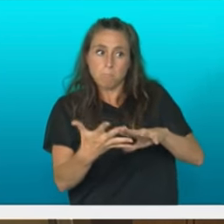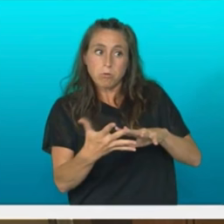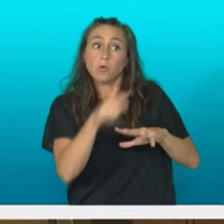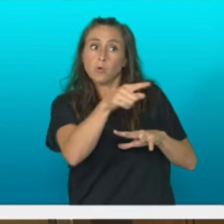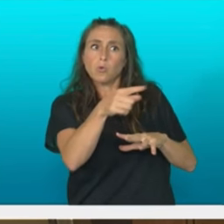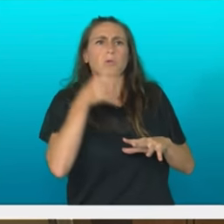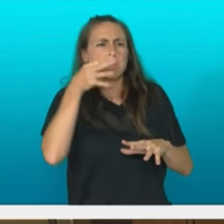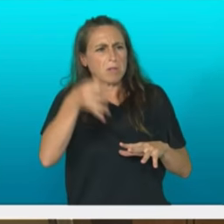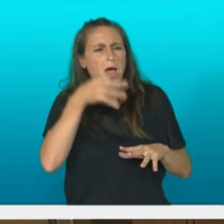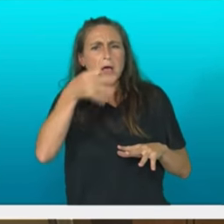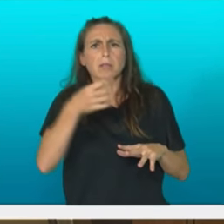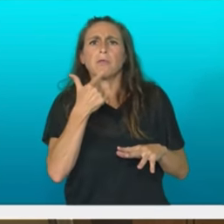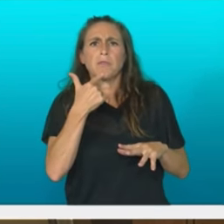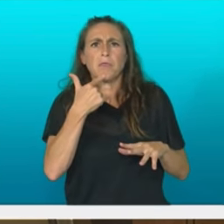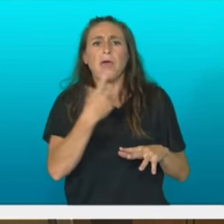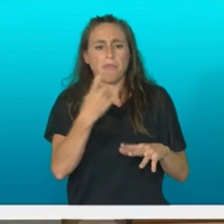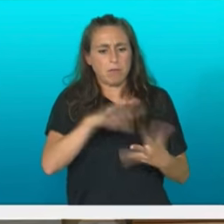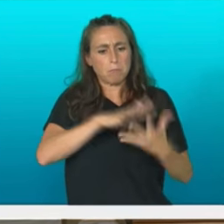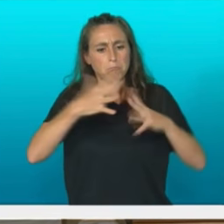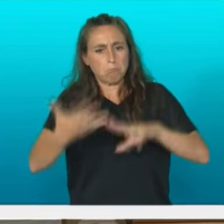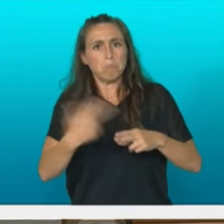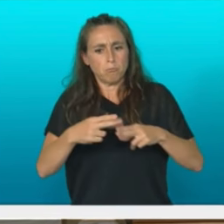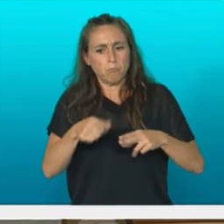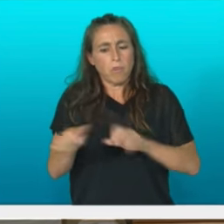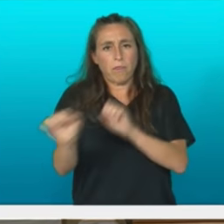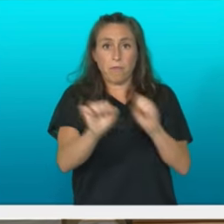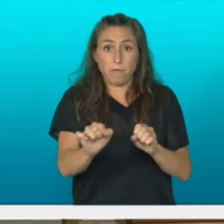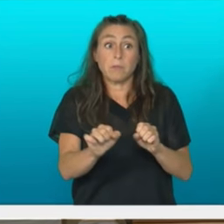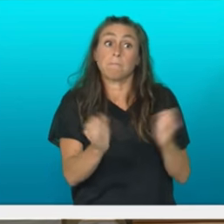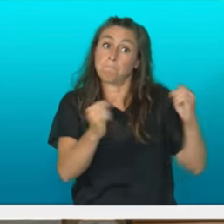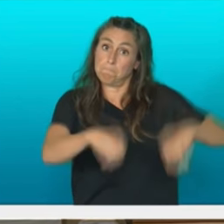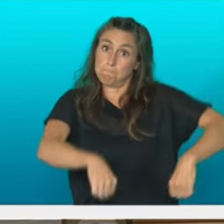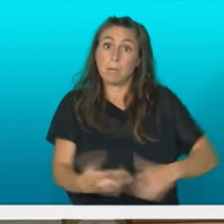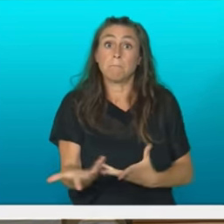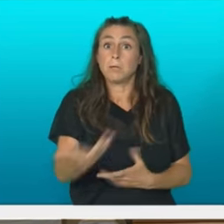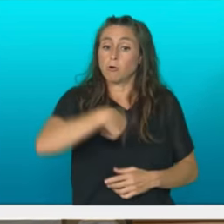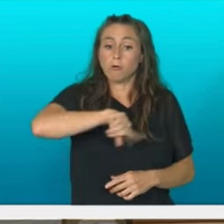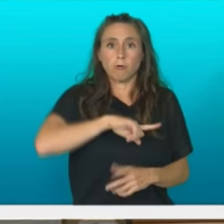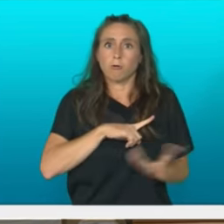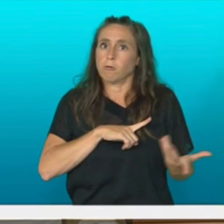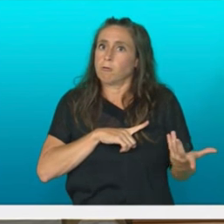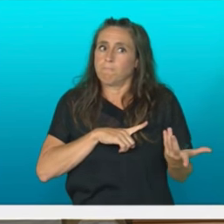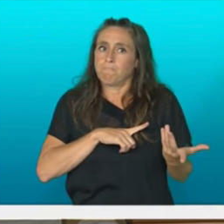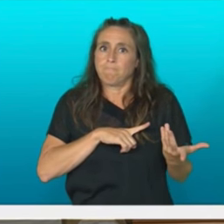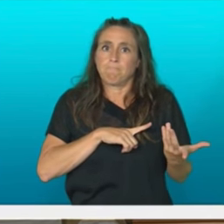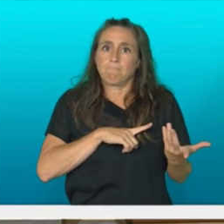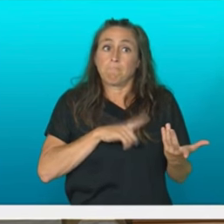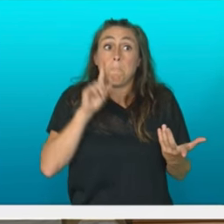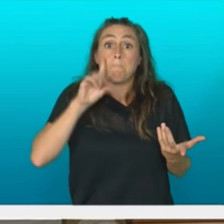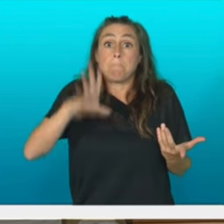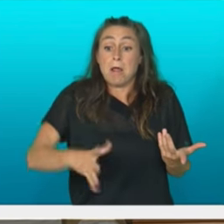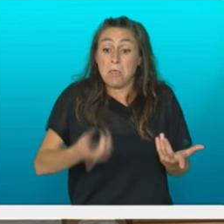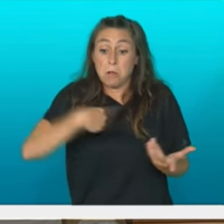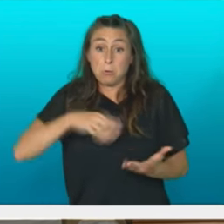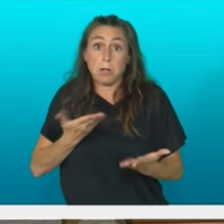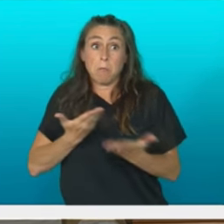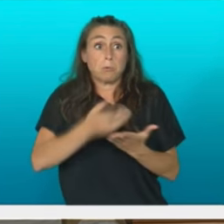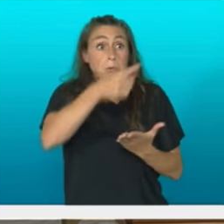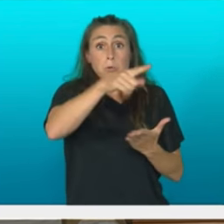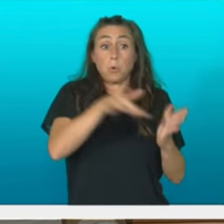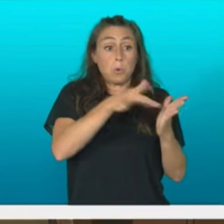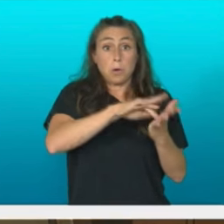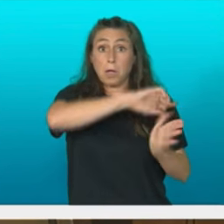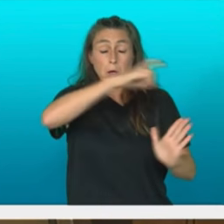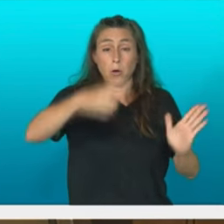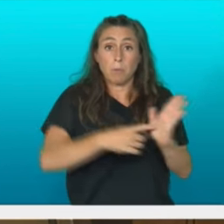itzartzean eta esango genuke orain arte proposatutakoari nola baiteko osoko zuzenketa egindio zula daueneko ukaezina